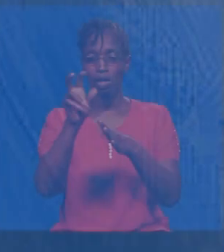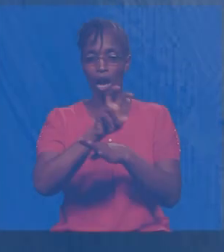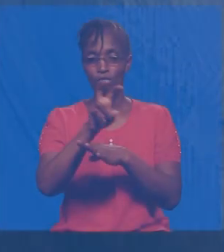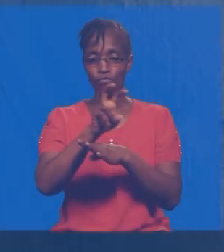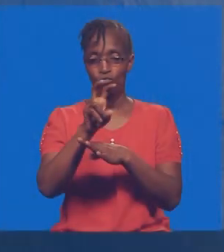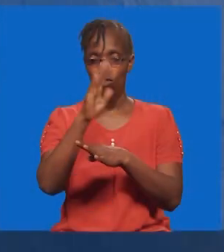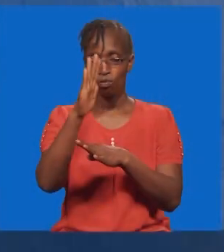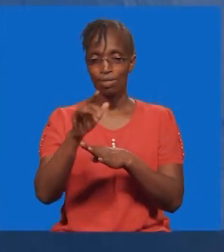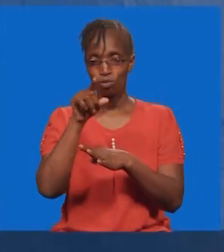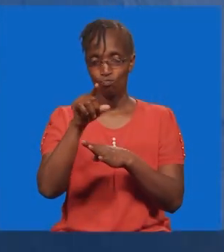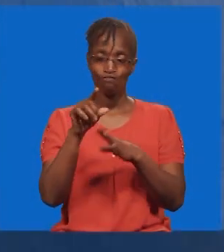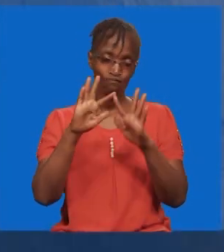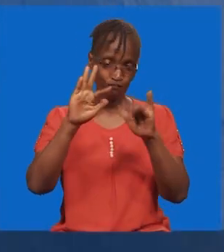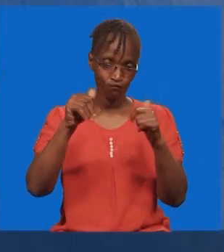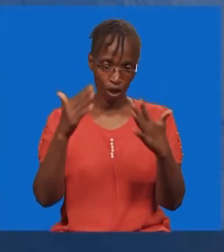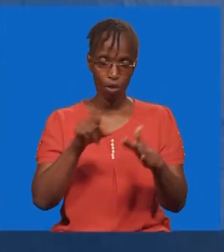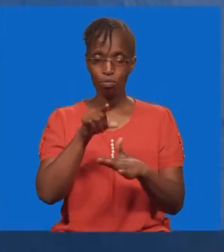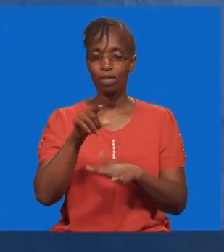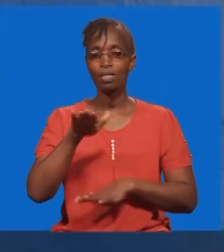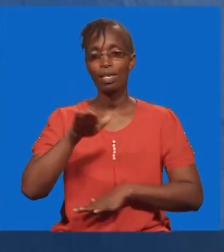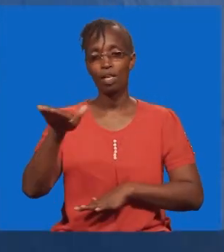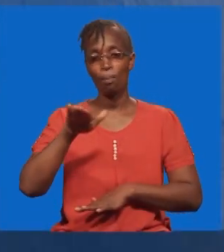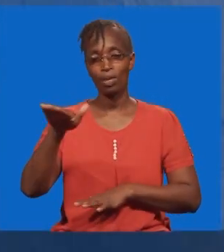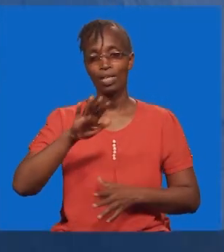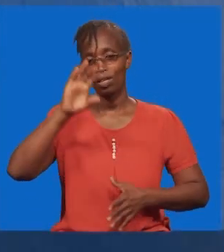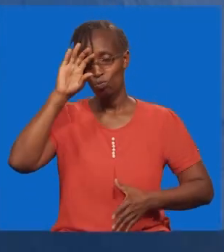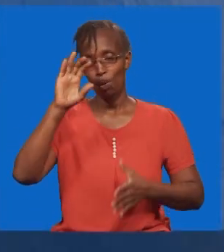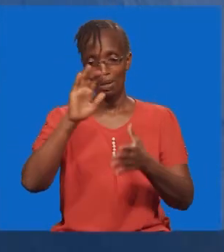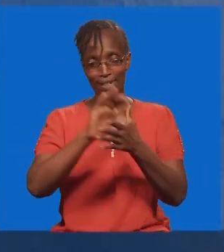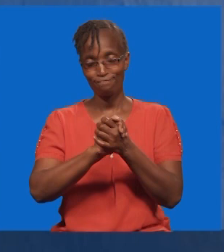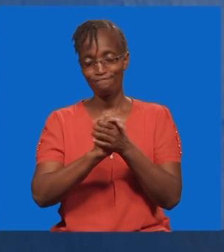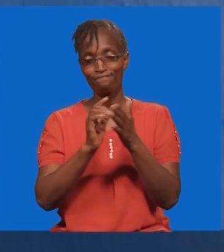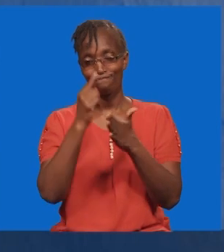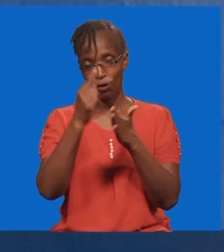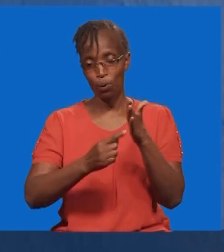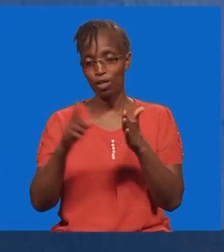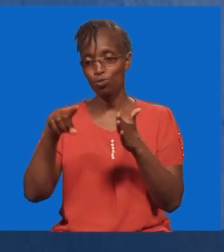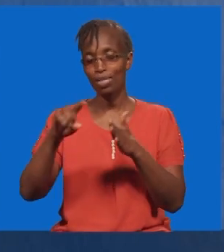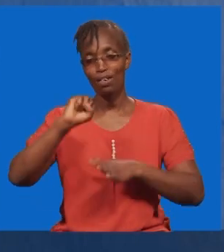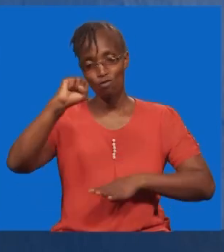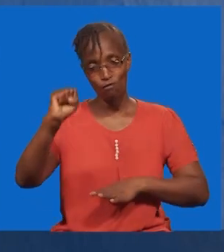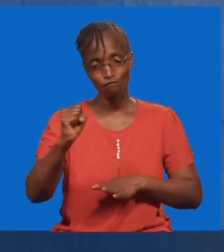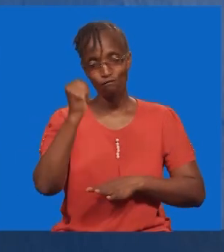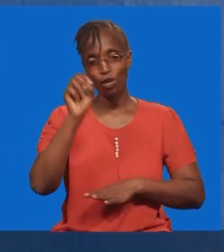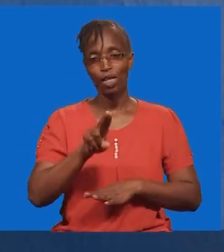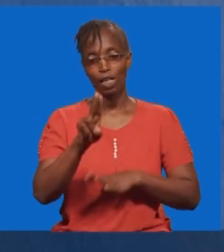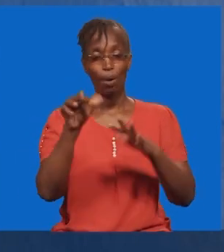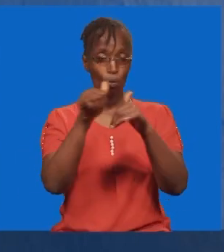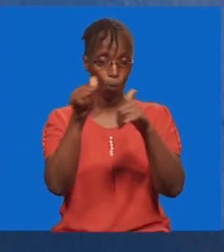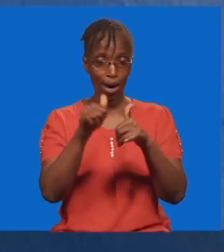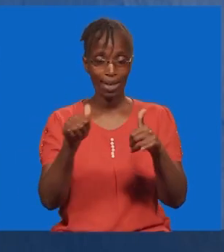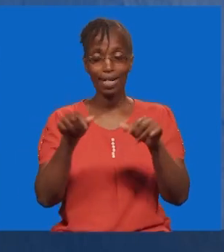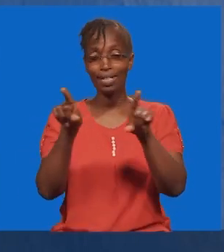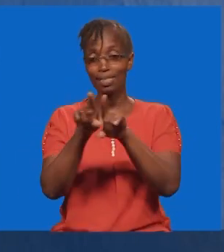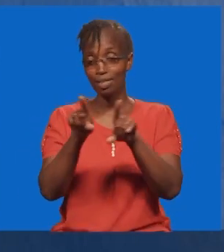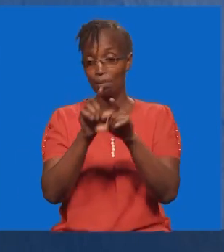Utanzamaji wangu uwaligiani asubui ya lio. Ninaamini ya kwamba umeweza kuamuka ukiwa